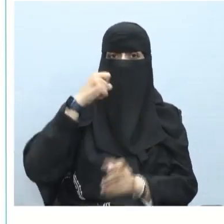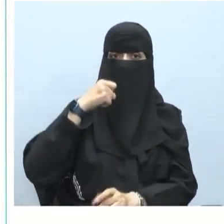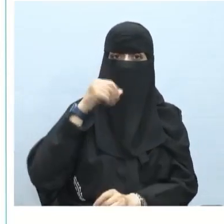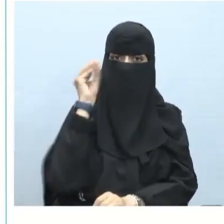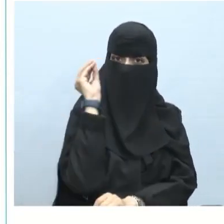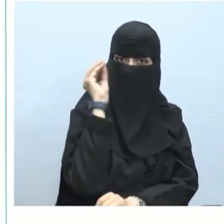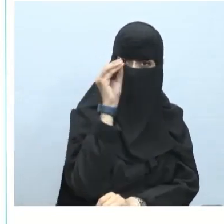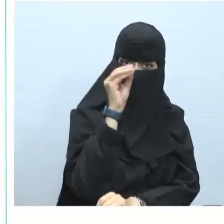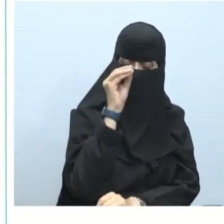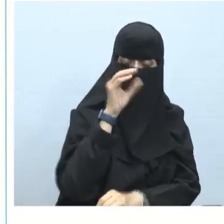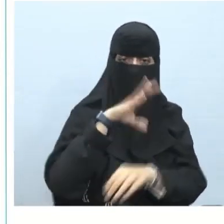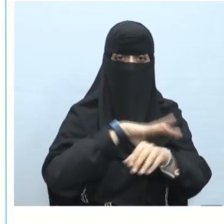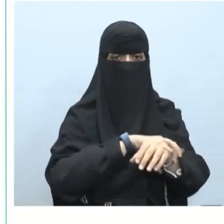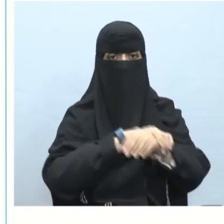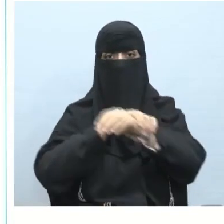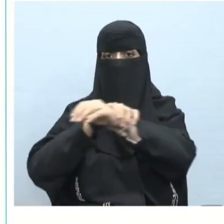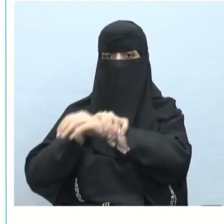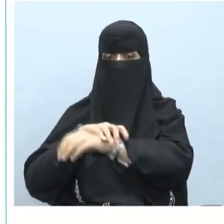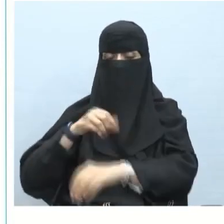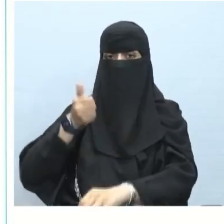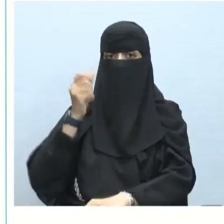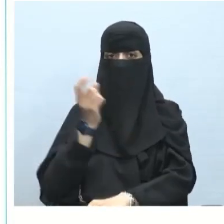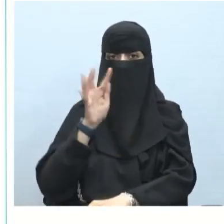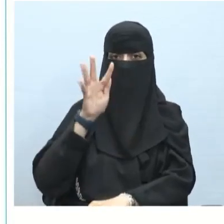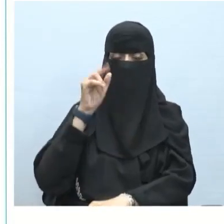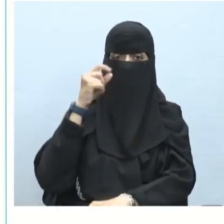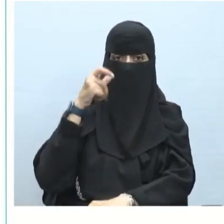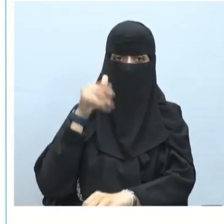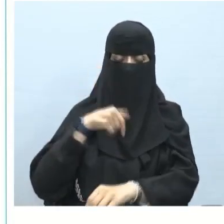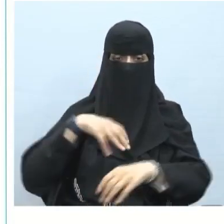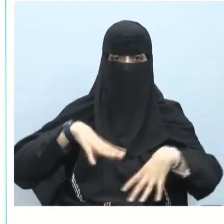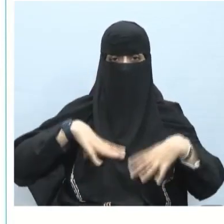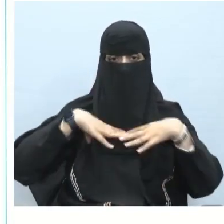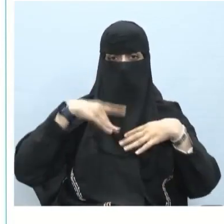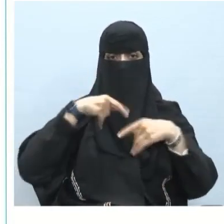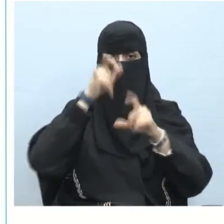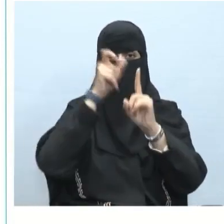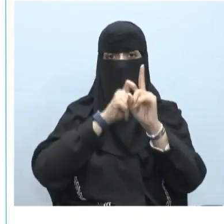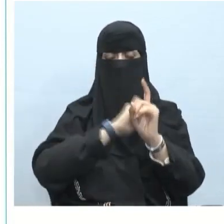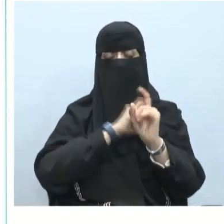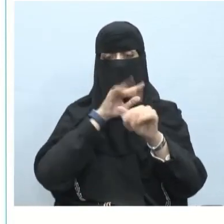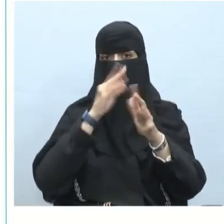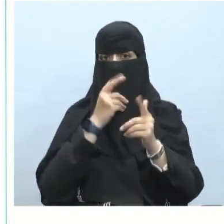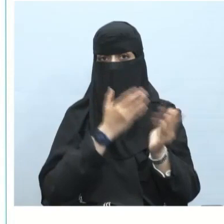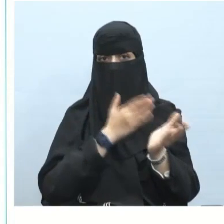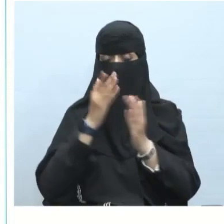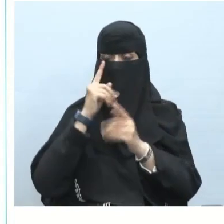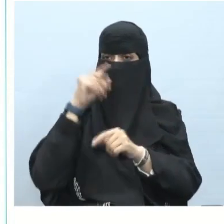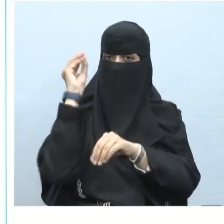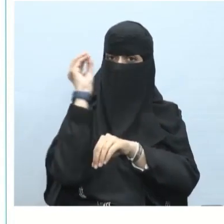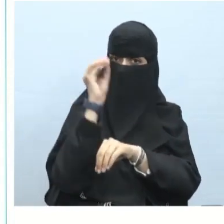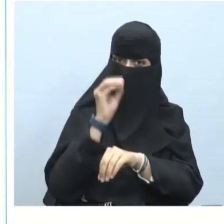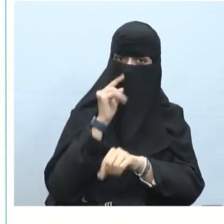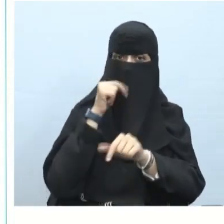إذن نصح وأرشد المدير طلابه إذن قدم المدير النصح و